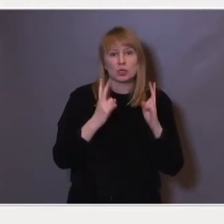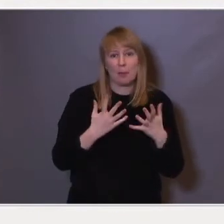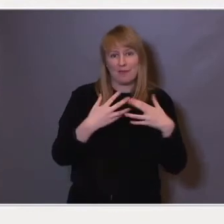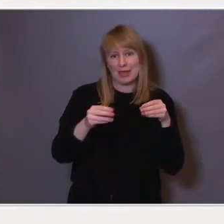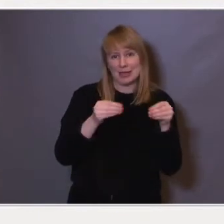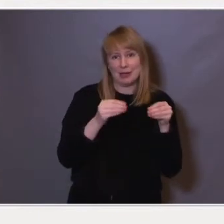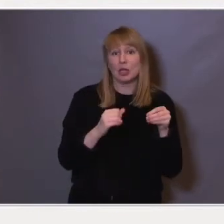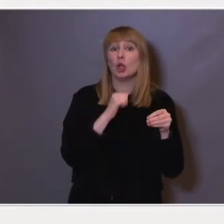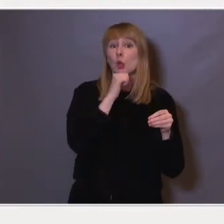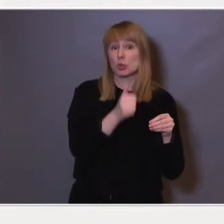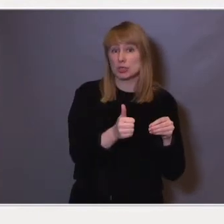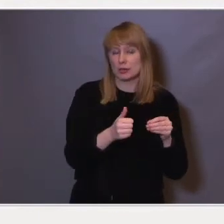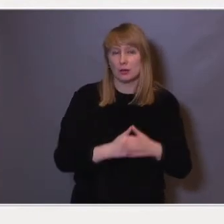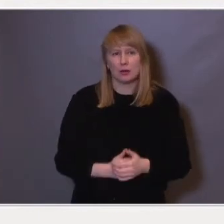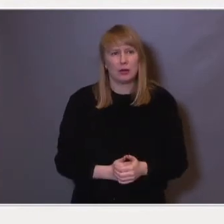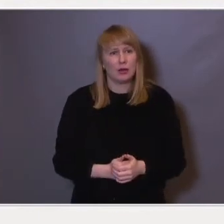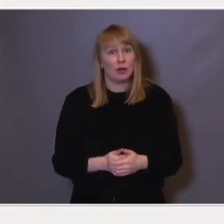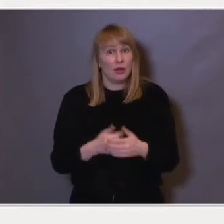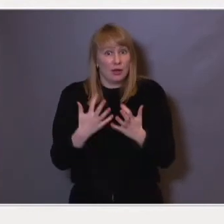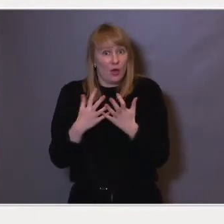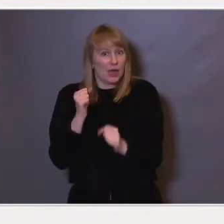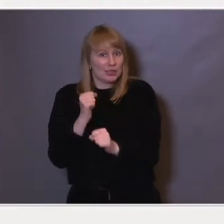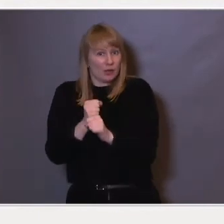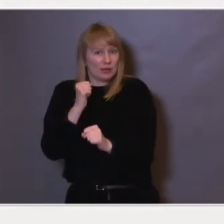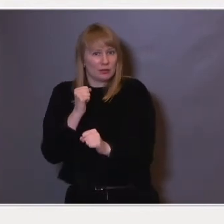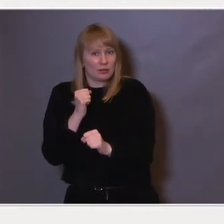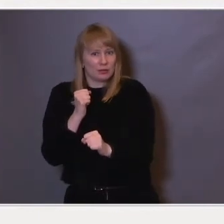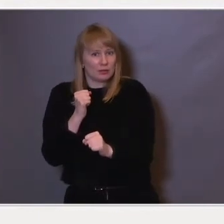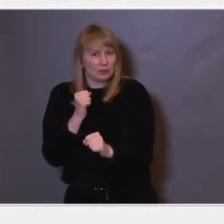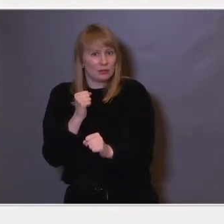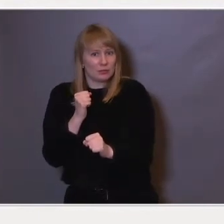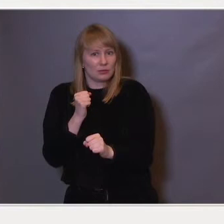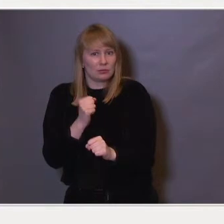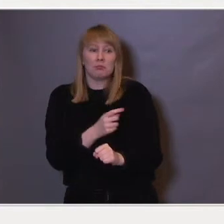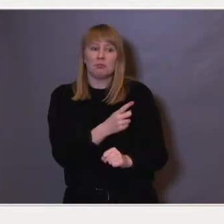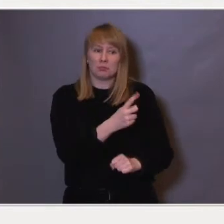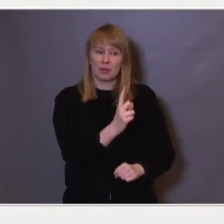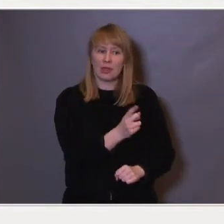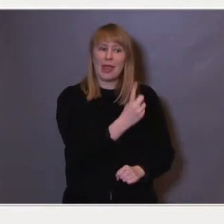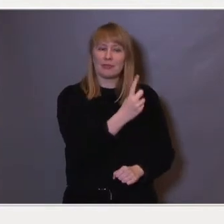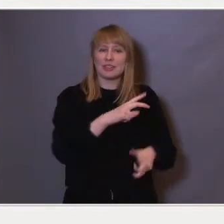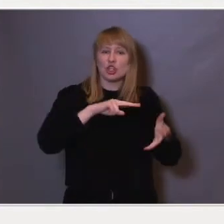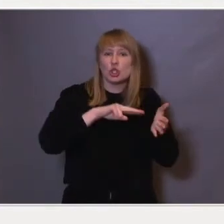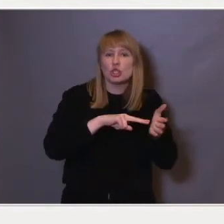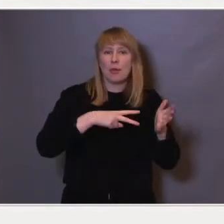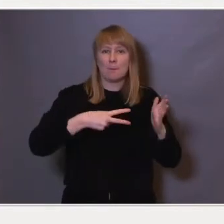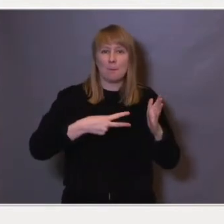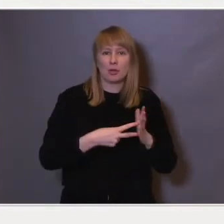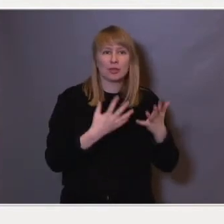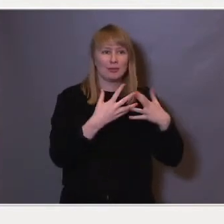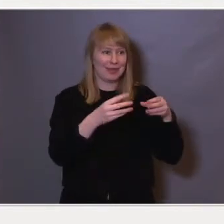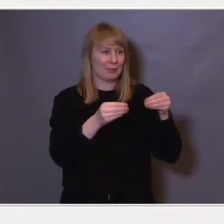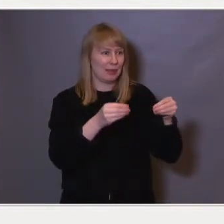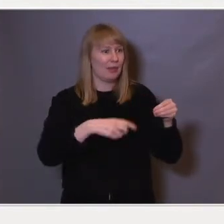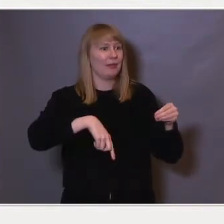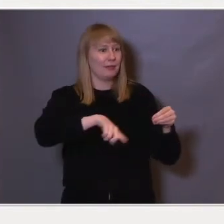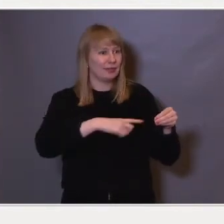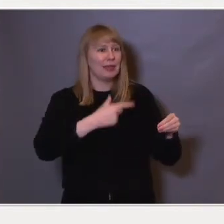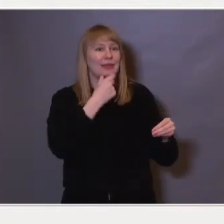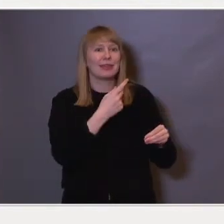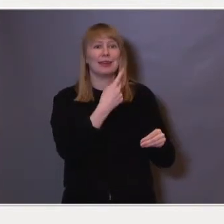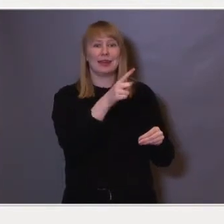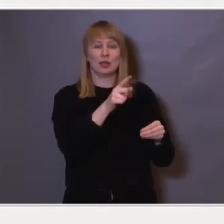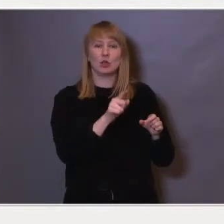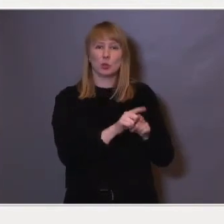virkemiddelet. Men sannheten er at så langt er det det eneste systematiske virkemidlet vi kjenner til